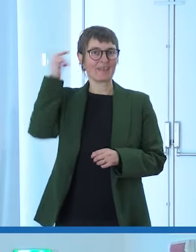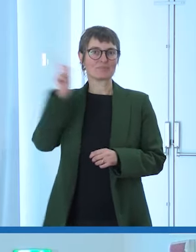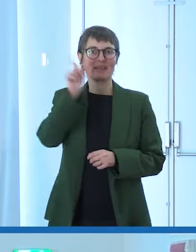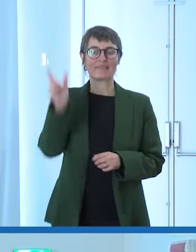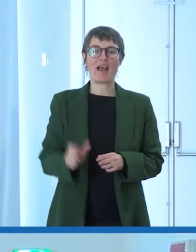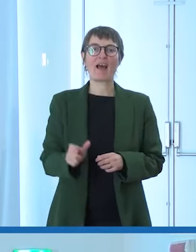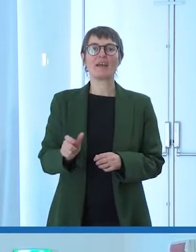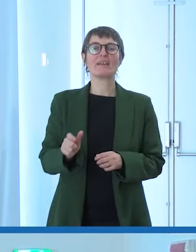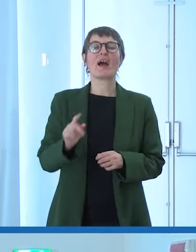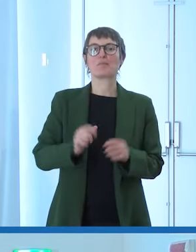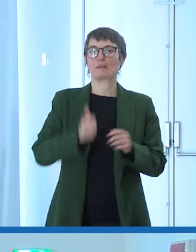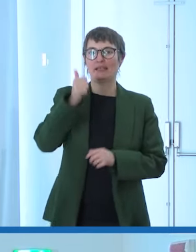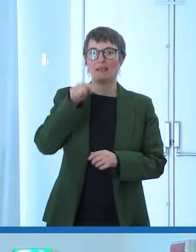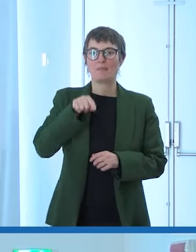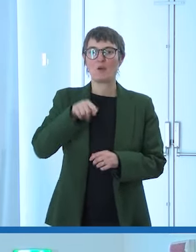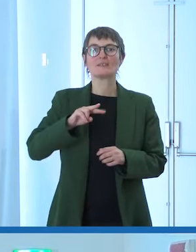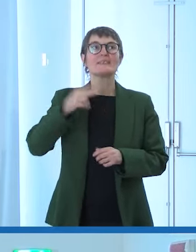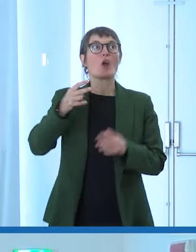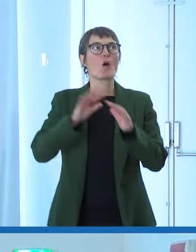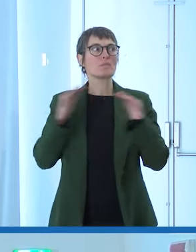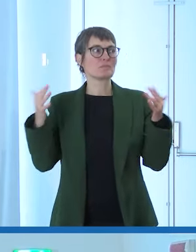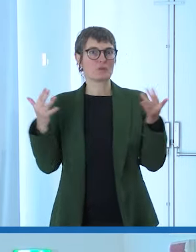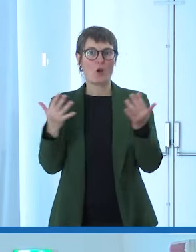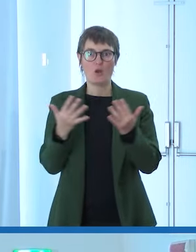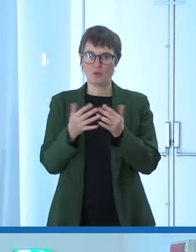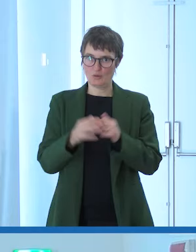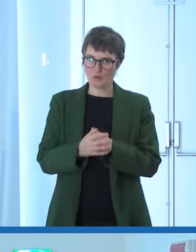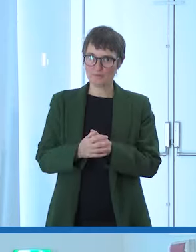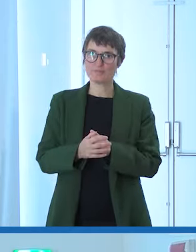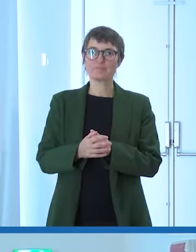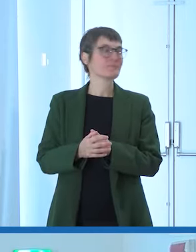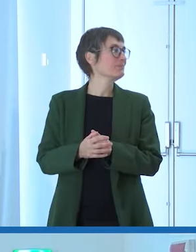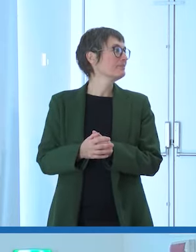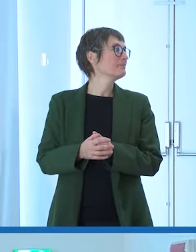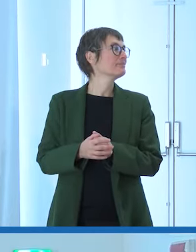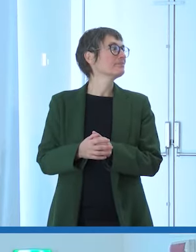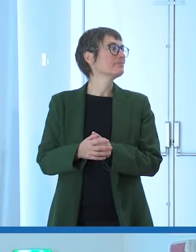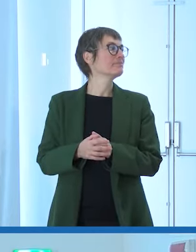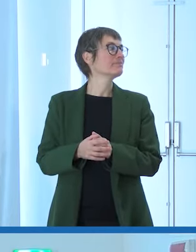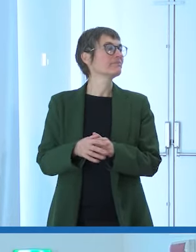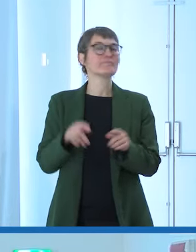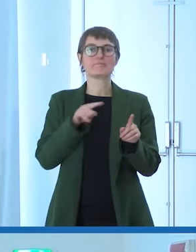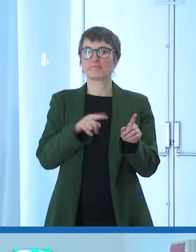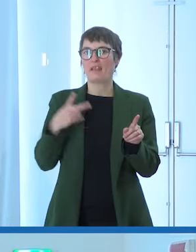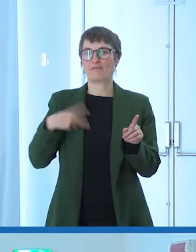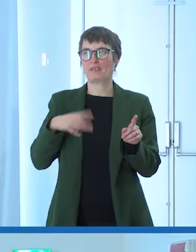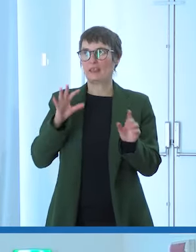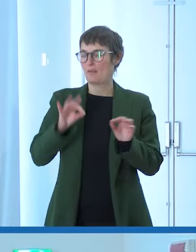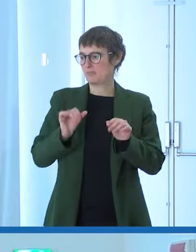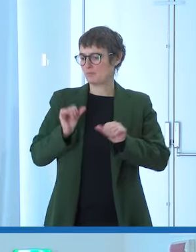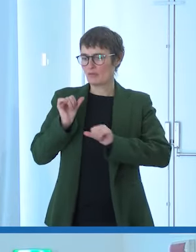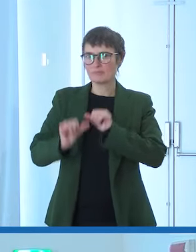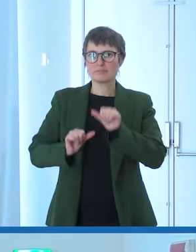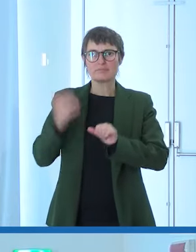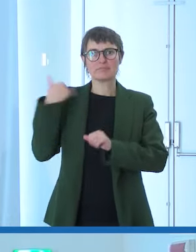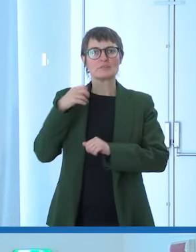la sua è una vita di sfide è iniziata da quella che nel 2011 ha vinto quando per la prima volta ha